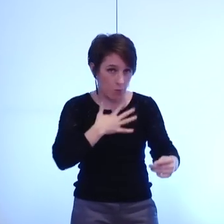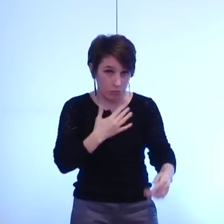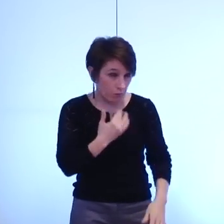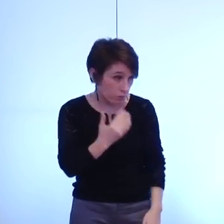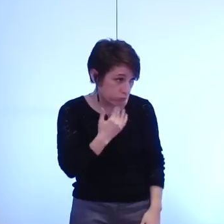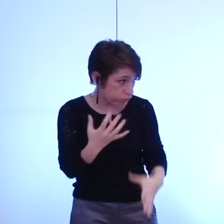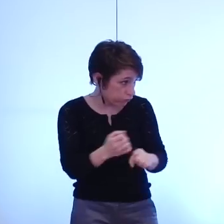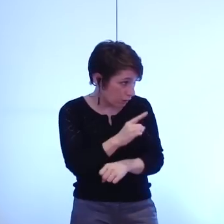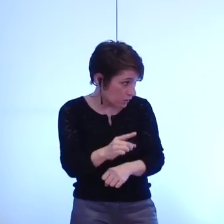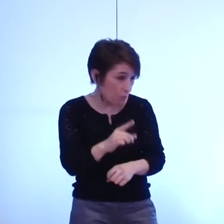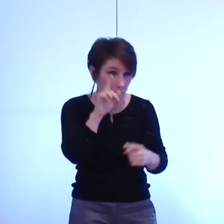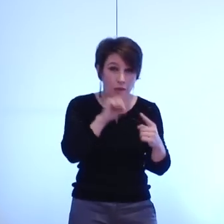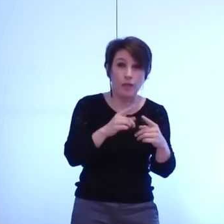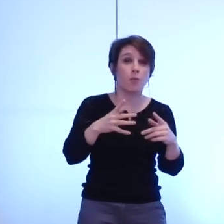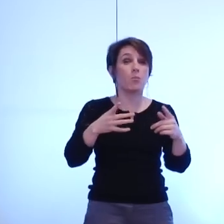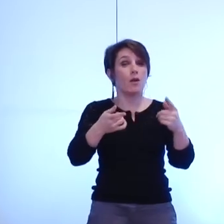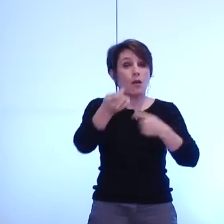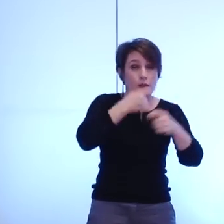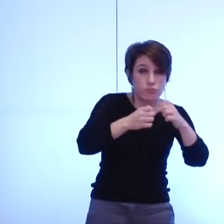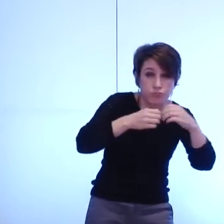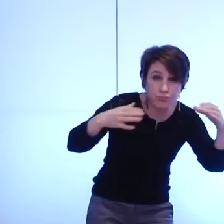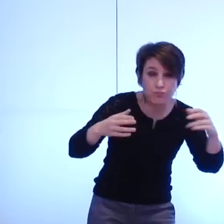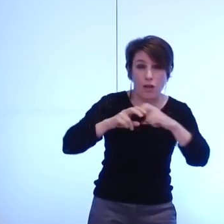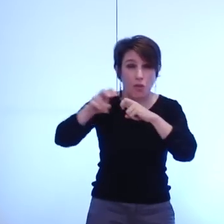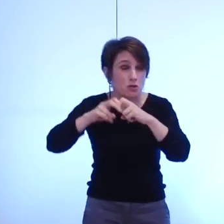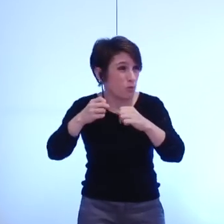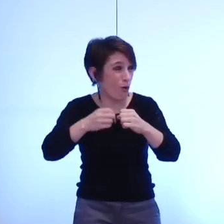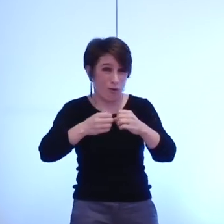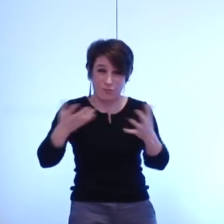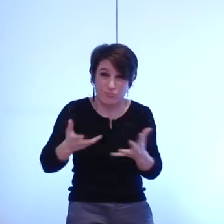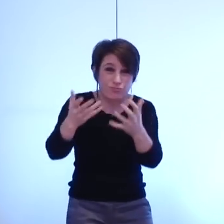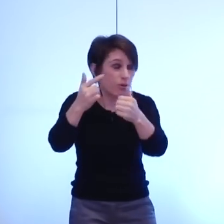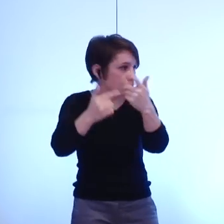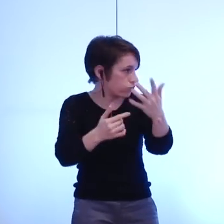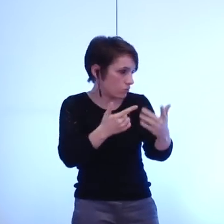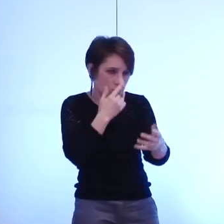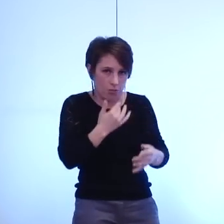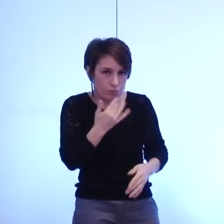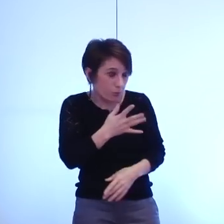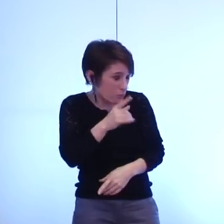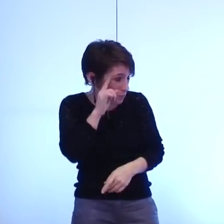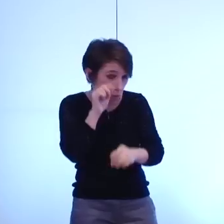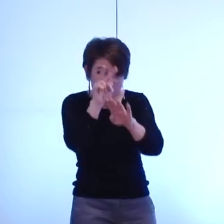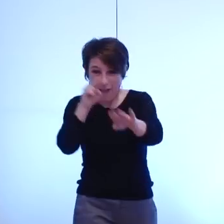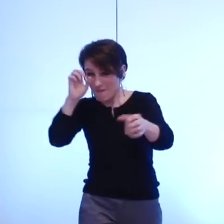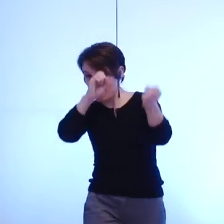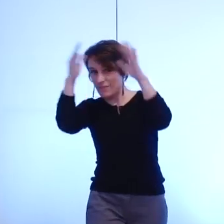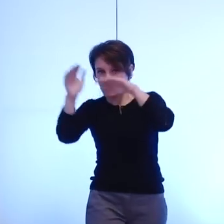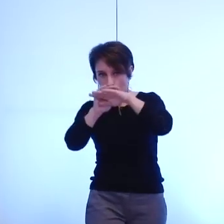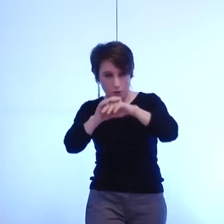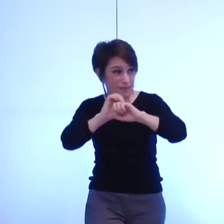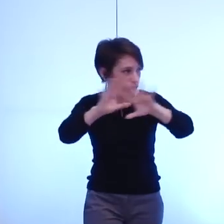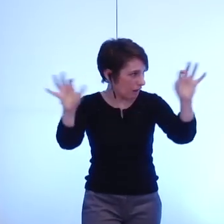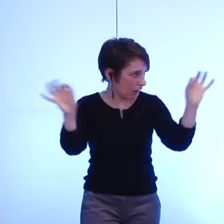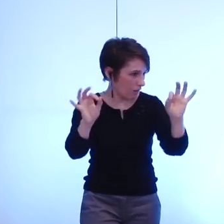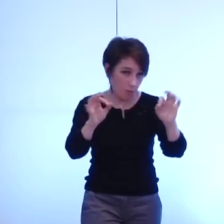les transports et autres c'est parce que vous manquez de vision politique claire que je crains hélas qu'on ne puisse avancer sur